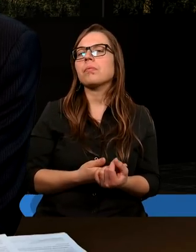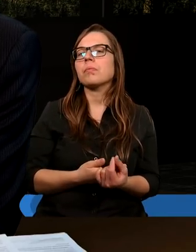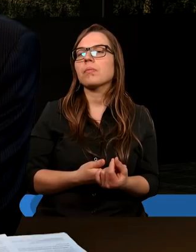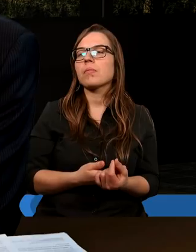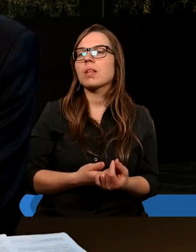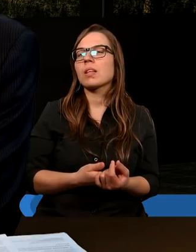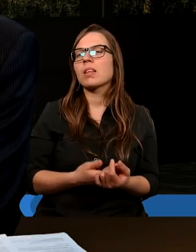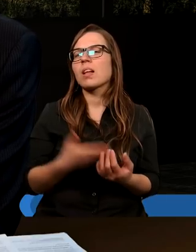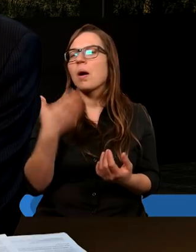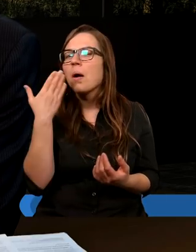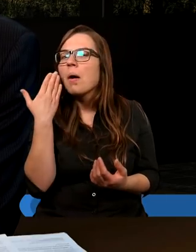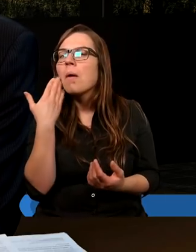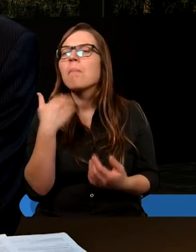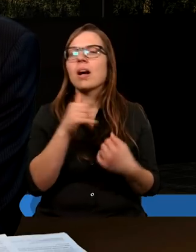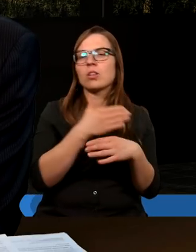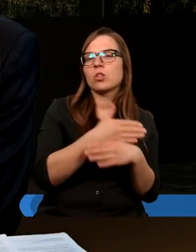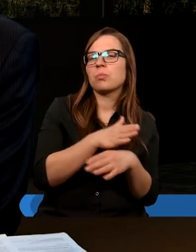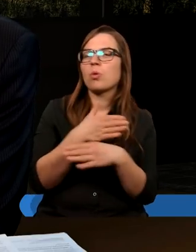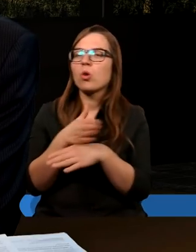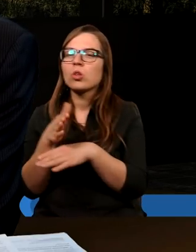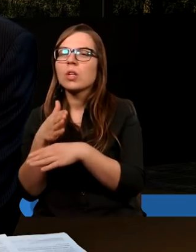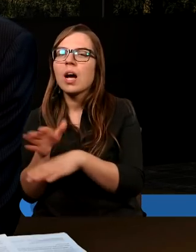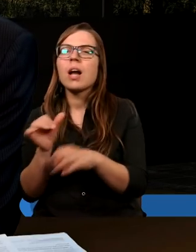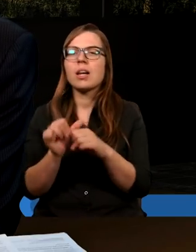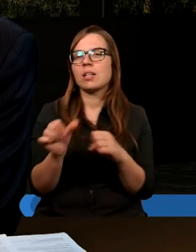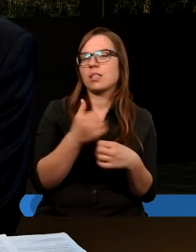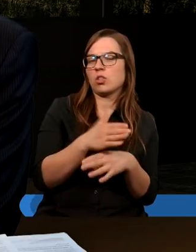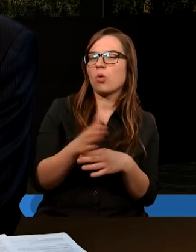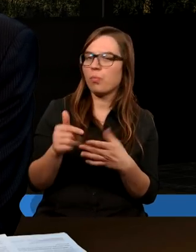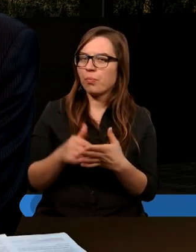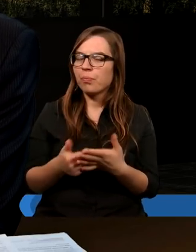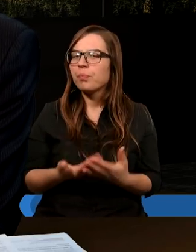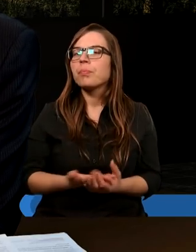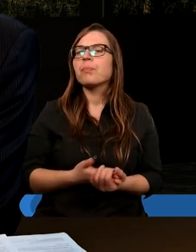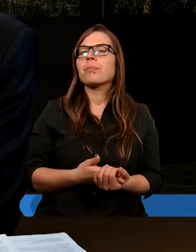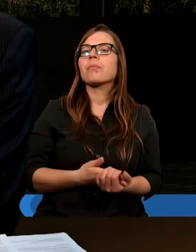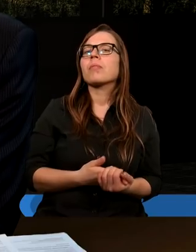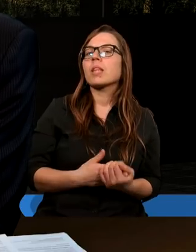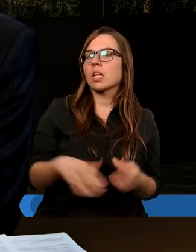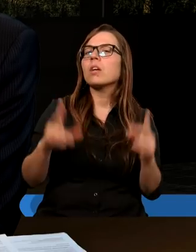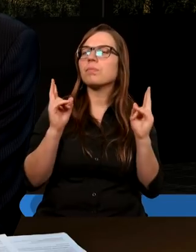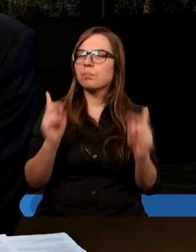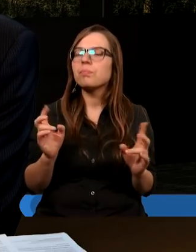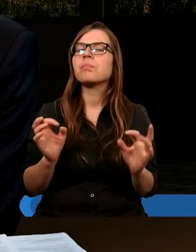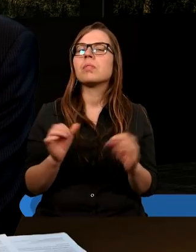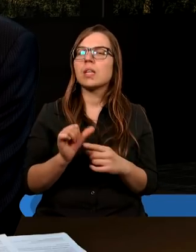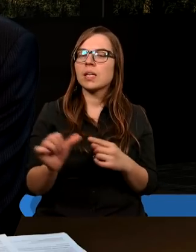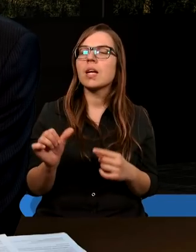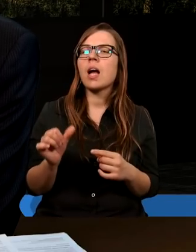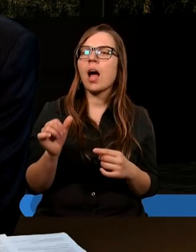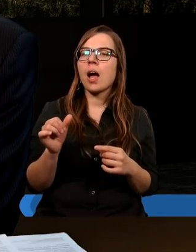tak bardzo podzieleni. Są tak bardzo podzieleni. Owszem, są